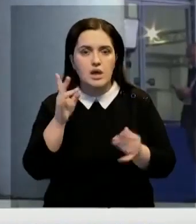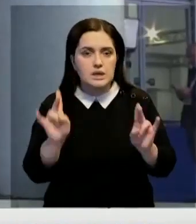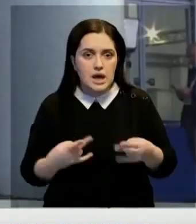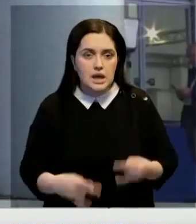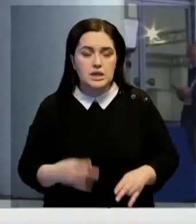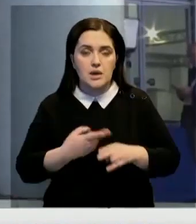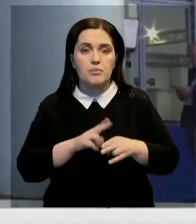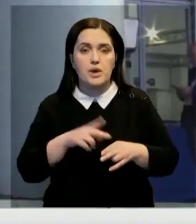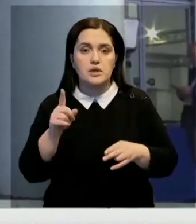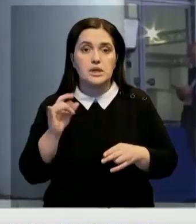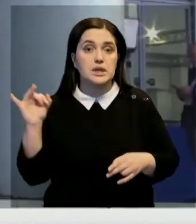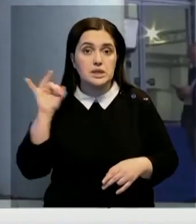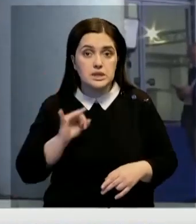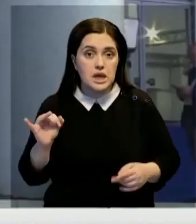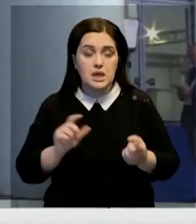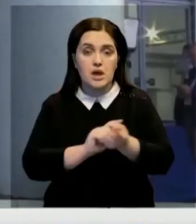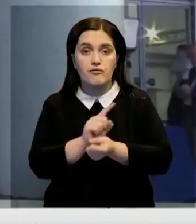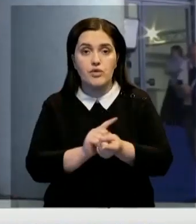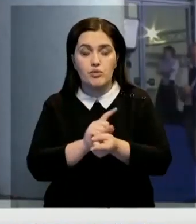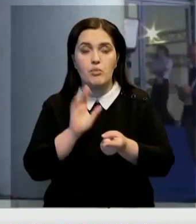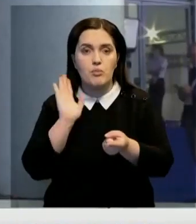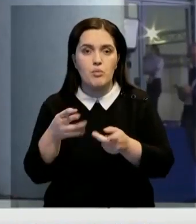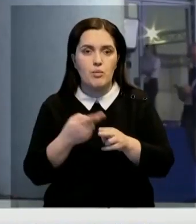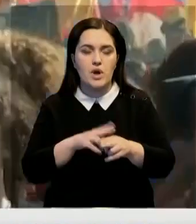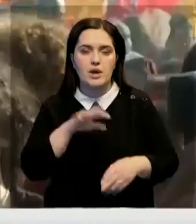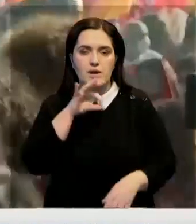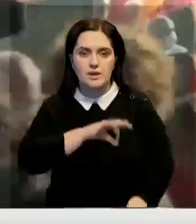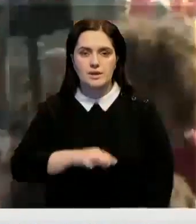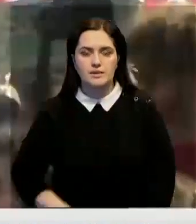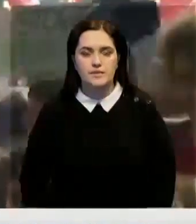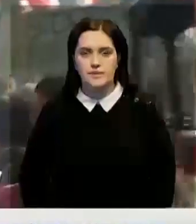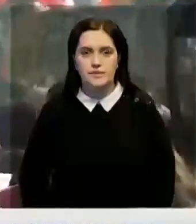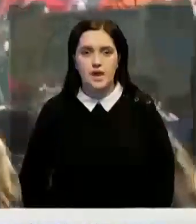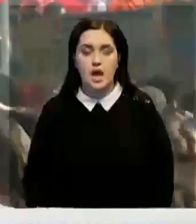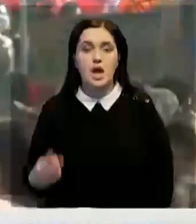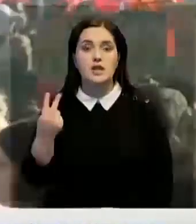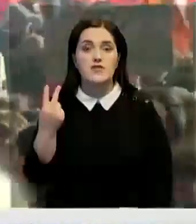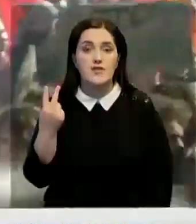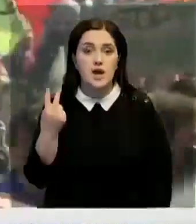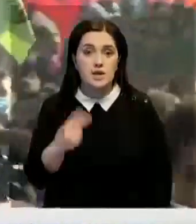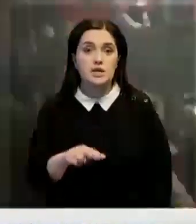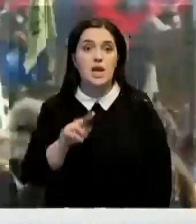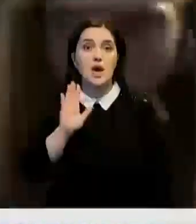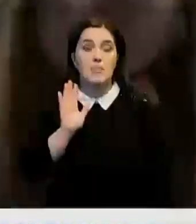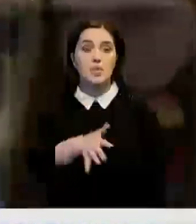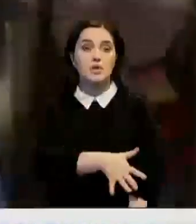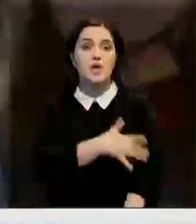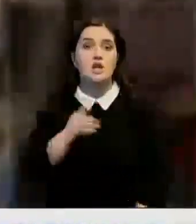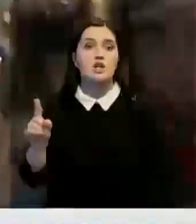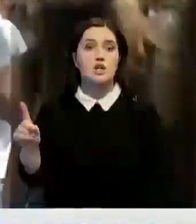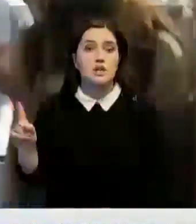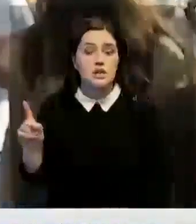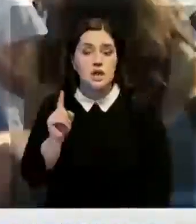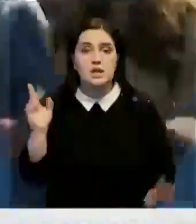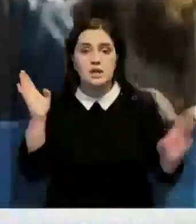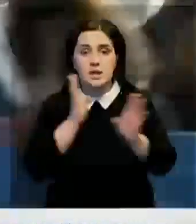Мы считаем, что эта историческая реформа принесет значительные выгоды. Встреча 20 предваряет долгожданный климатический саммит в